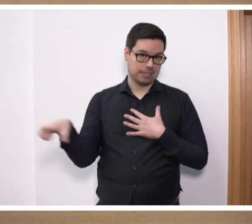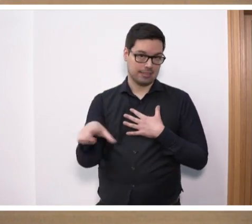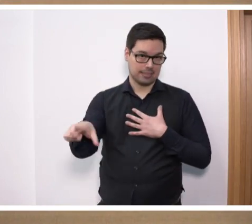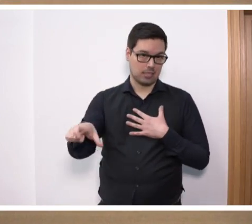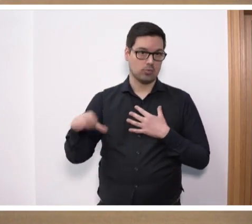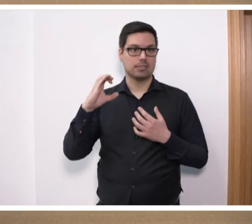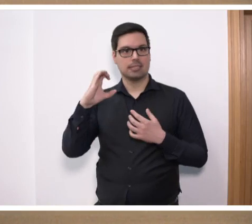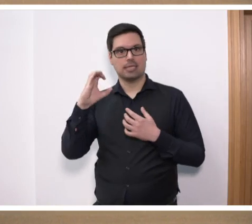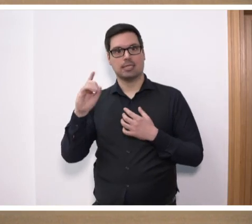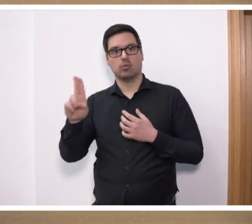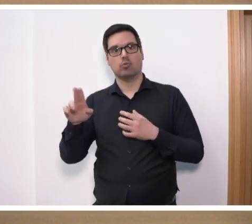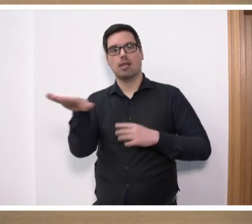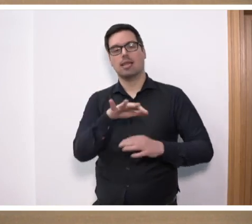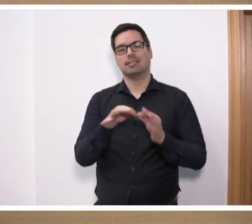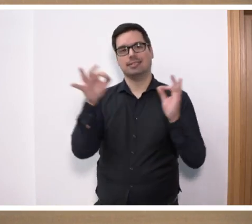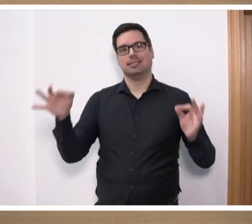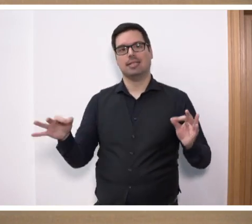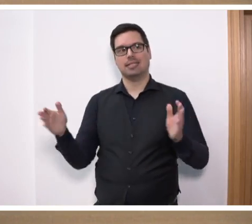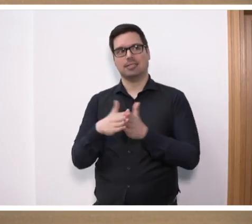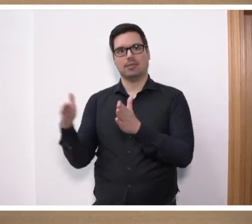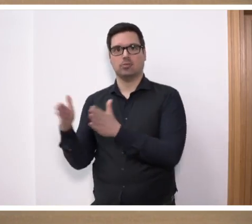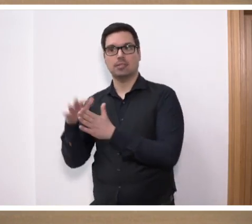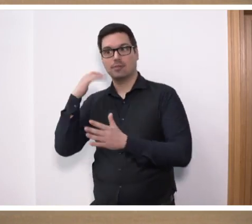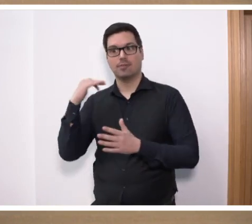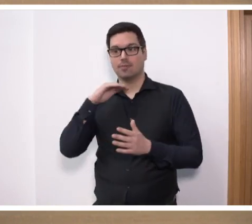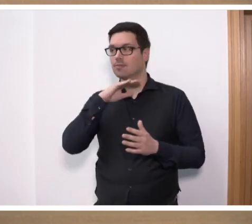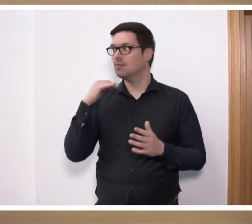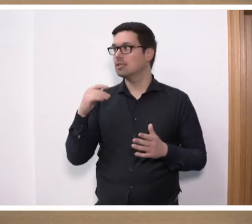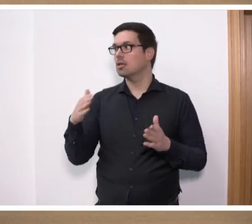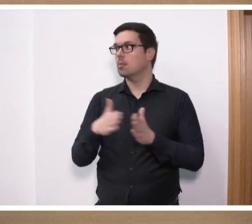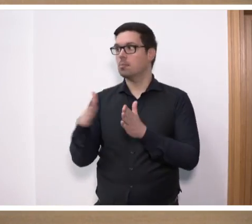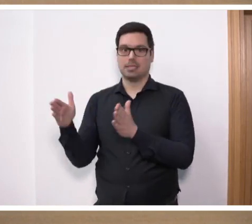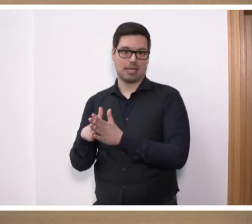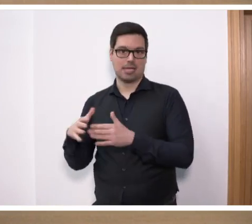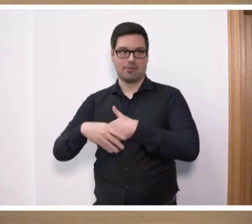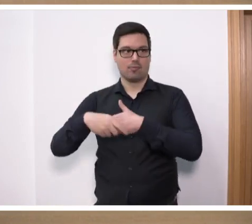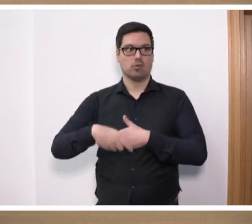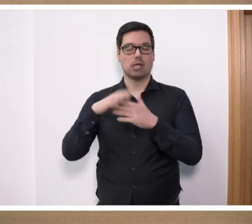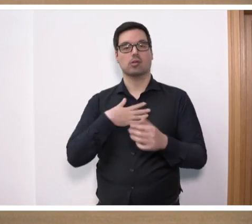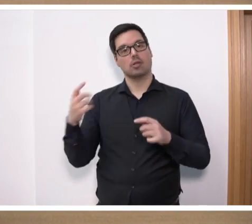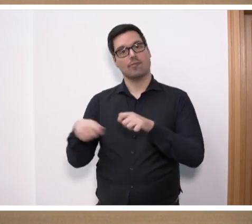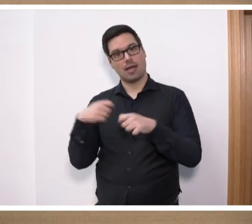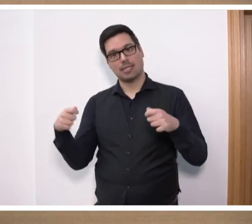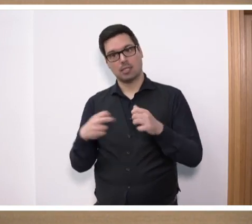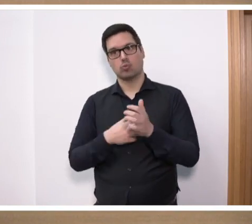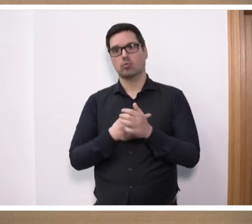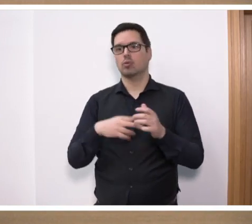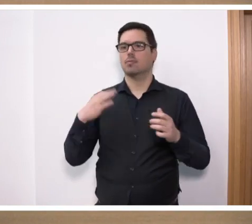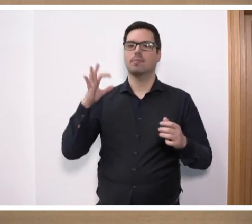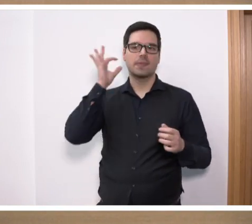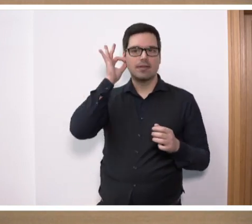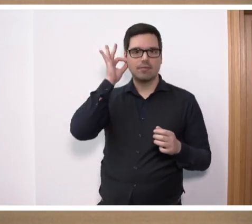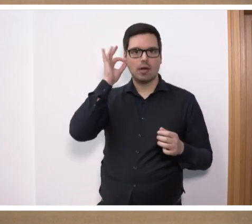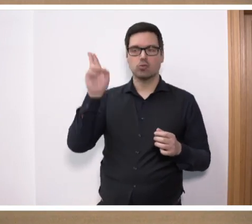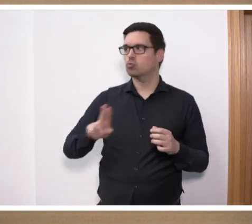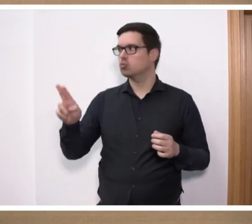-Landtagsfraktion, dass wir mit vielen Parteifreundinnen und Parteifreunden, auch aus unseren Vereinigungen, sei es die Frauenunion, ich gucke